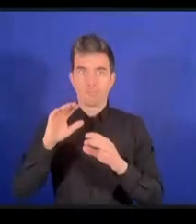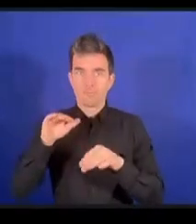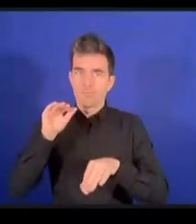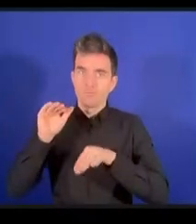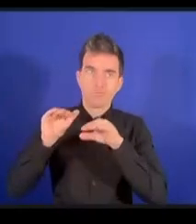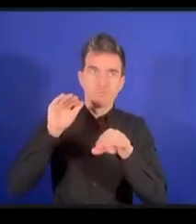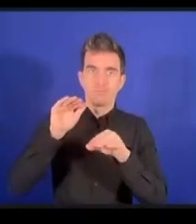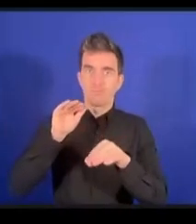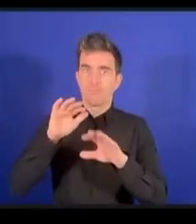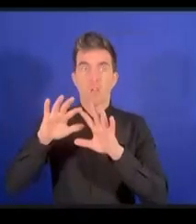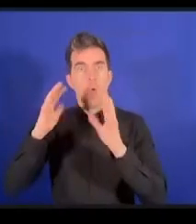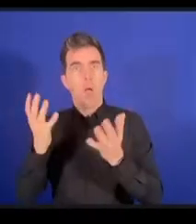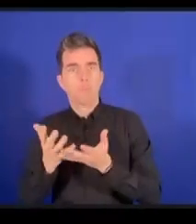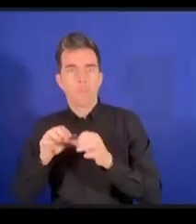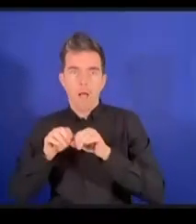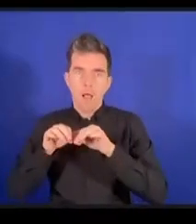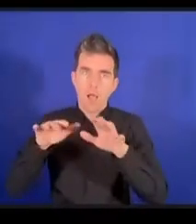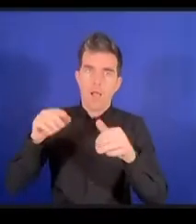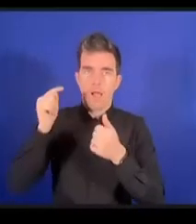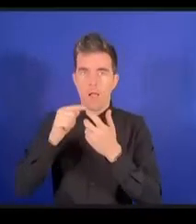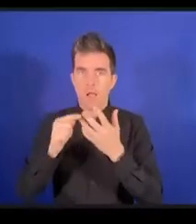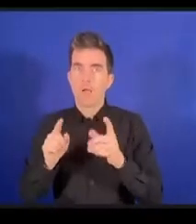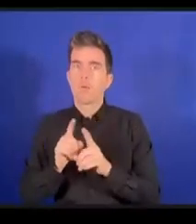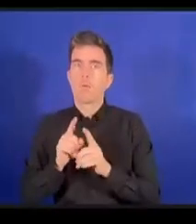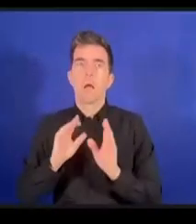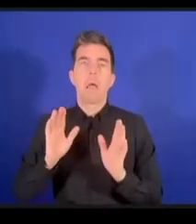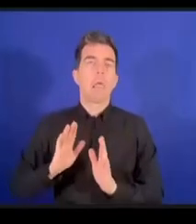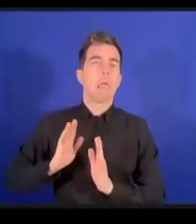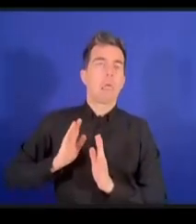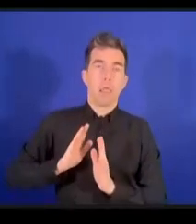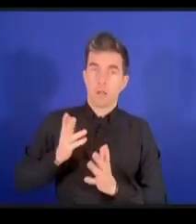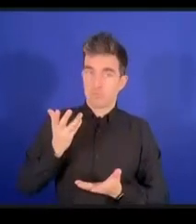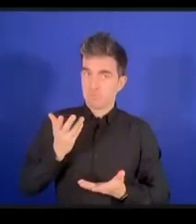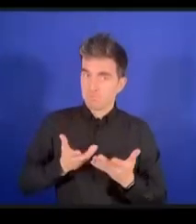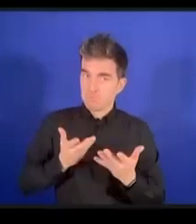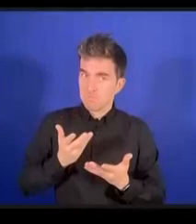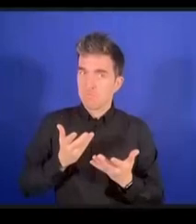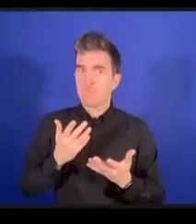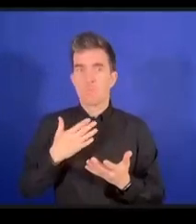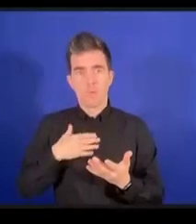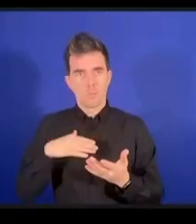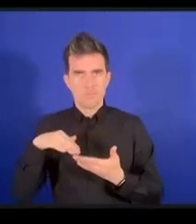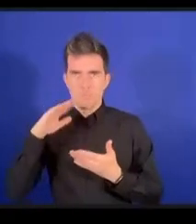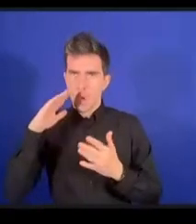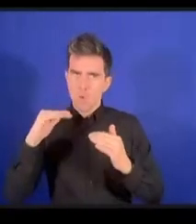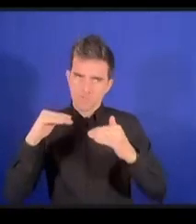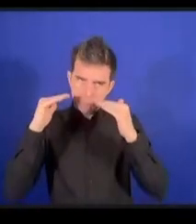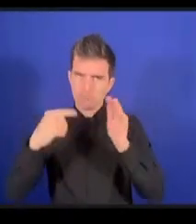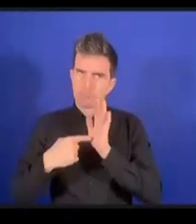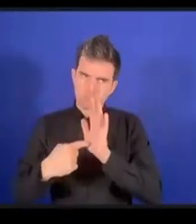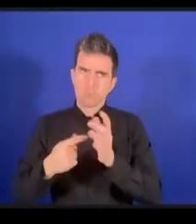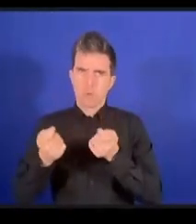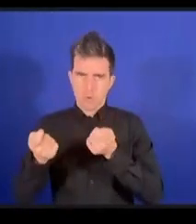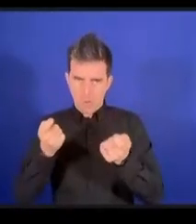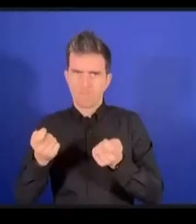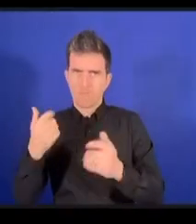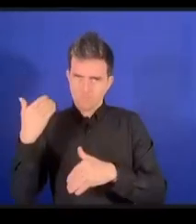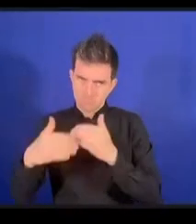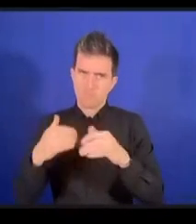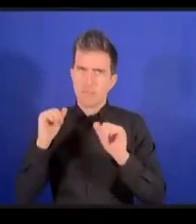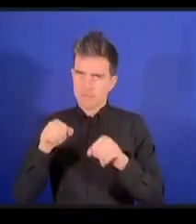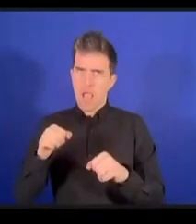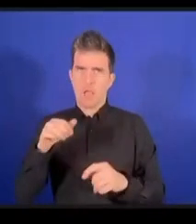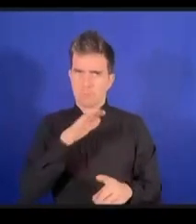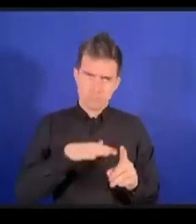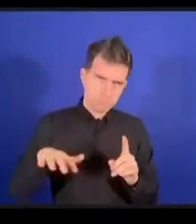les questions de gouvernance telles que le pacte numérique mondial ou pour toutes les questions de gouvernance de tout ce qui est numérique